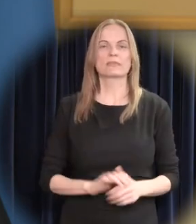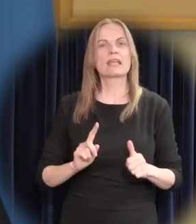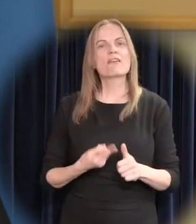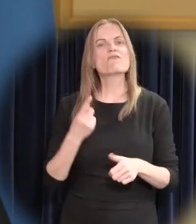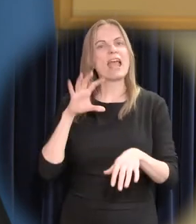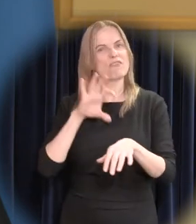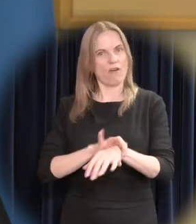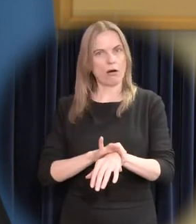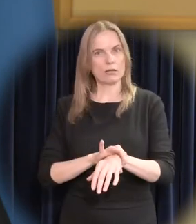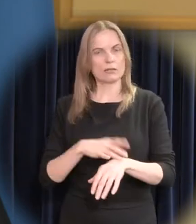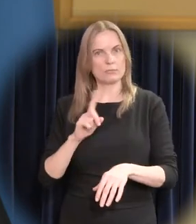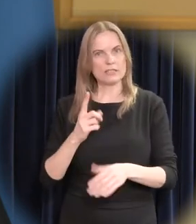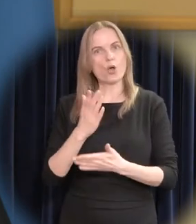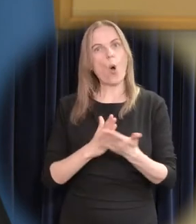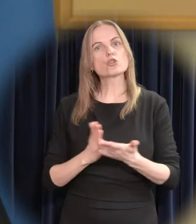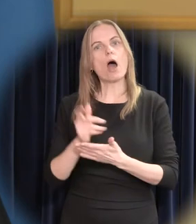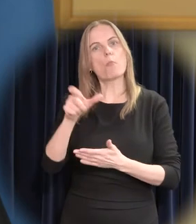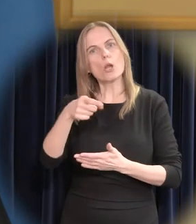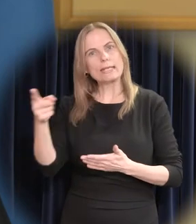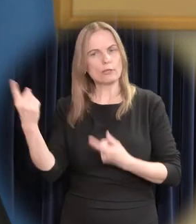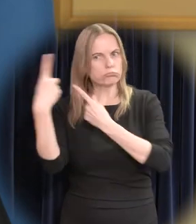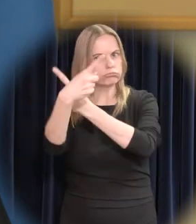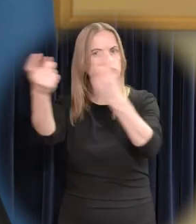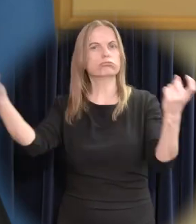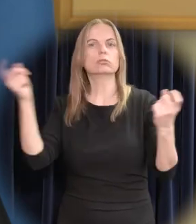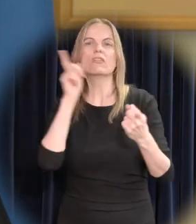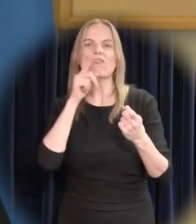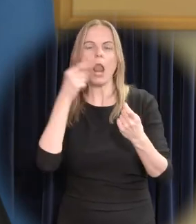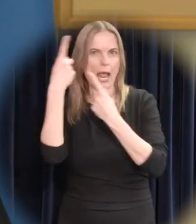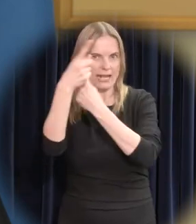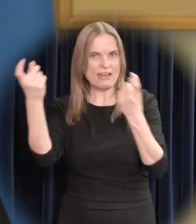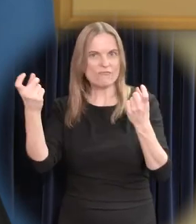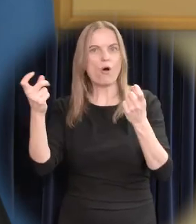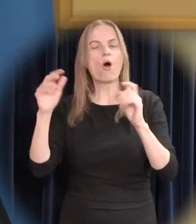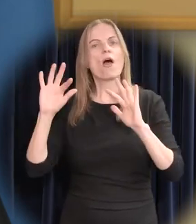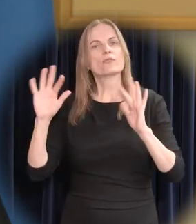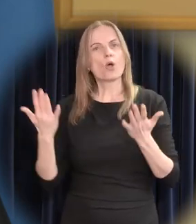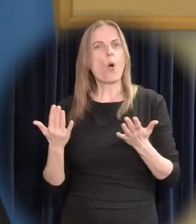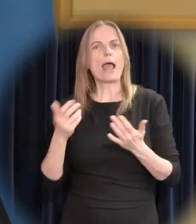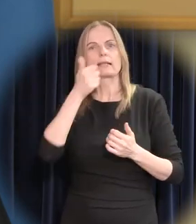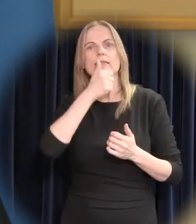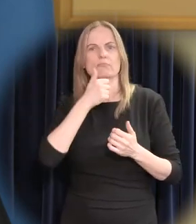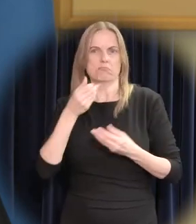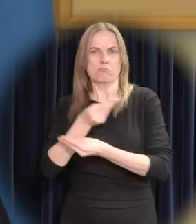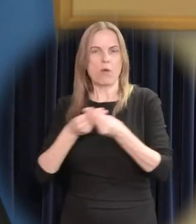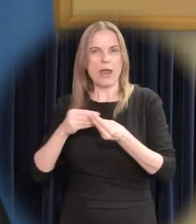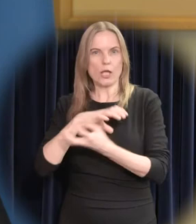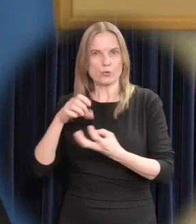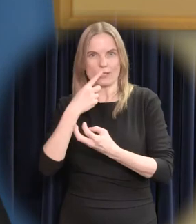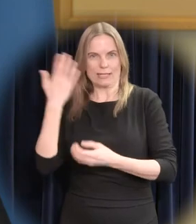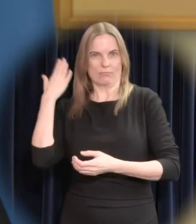poliitikud on püüdnud levitada valeväidet, nagu oleks viimatise majanduskriisi tagajärjel Eestist lahkunud 100 000 inimest.